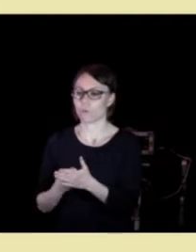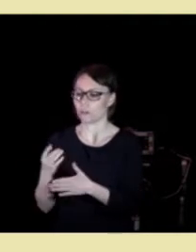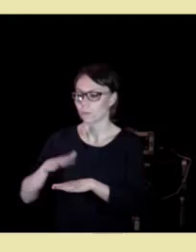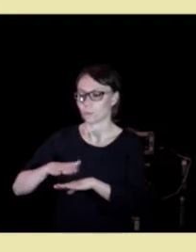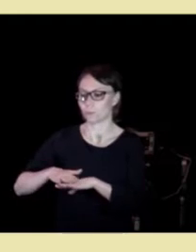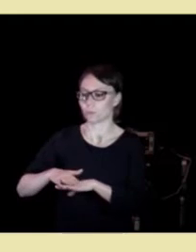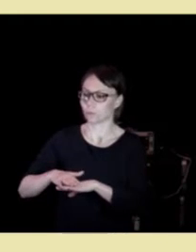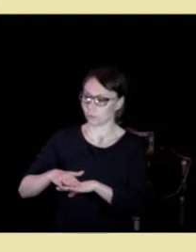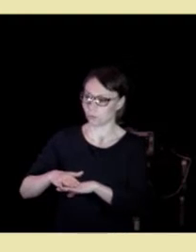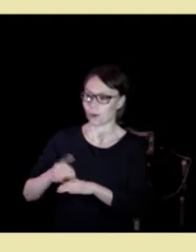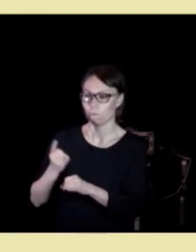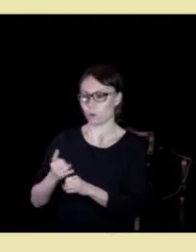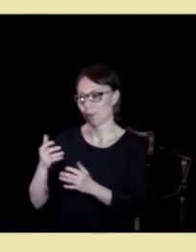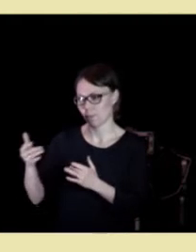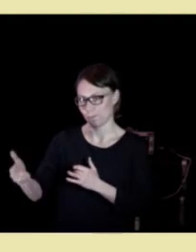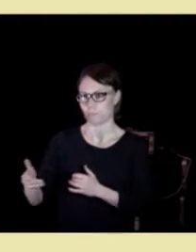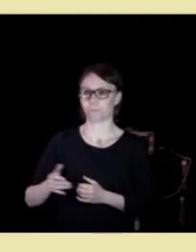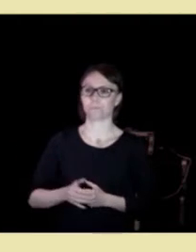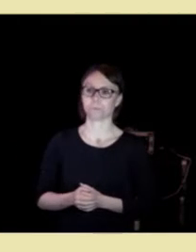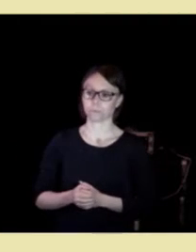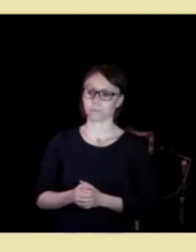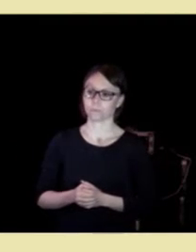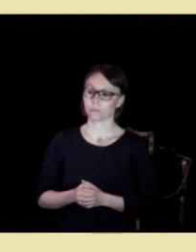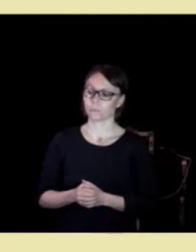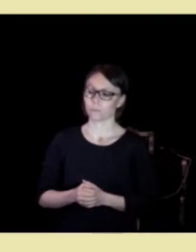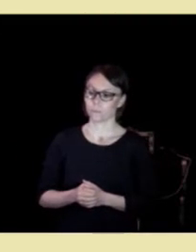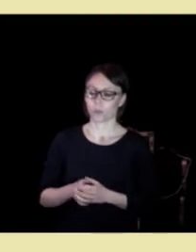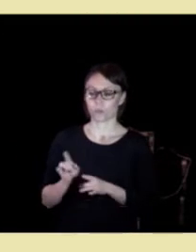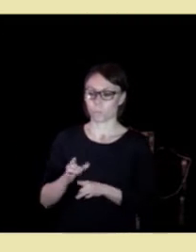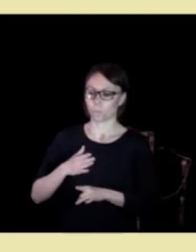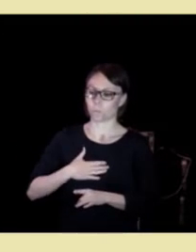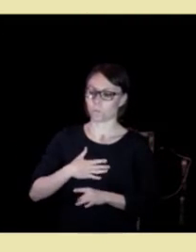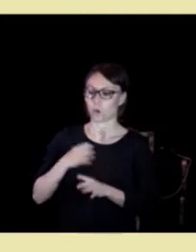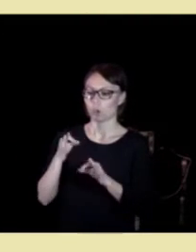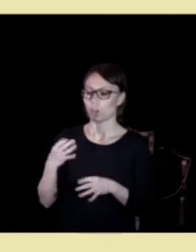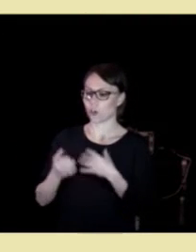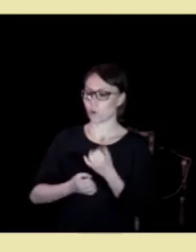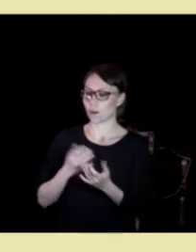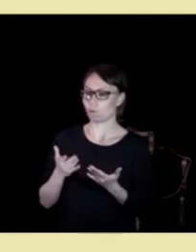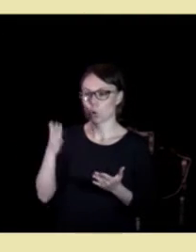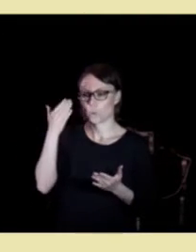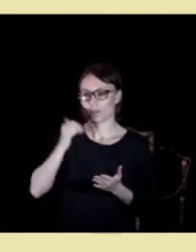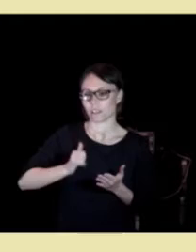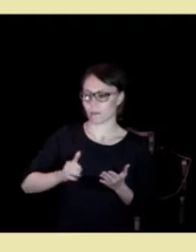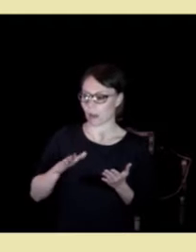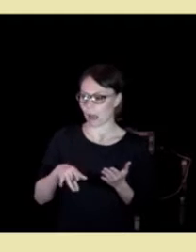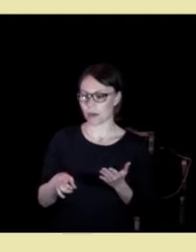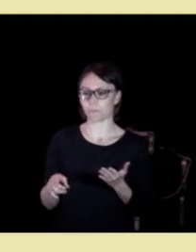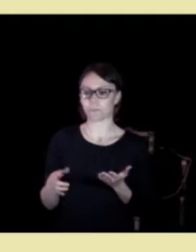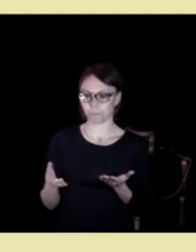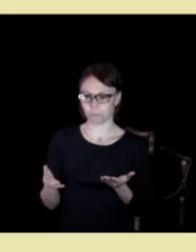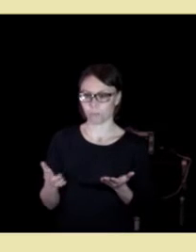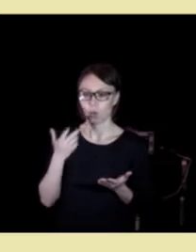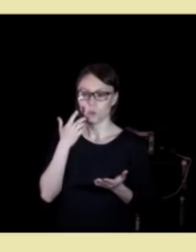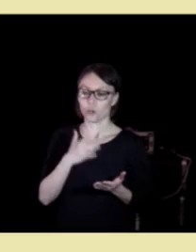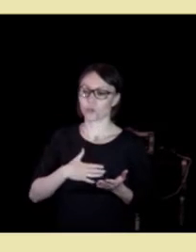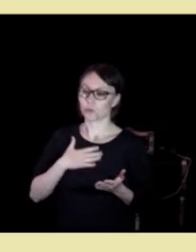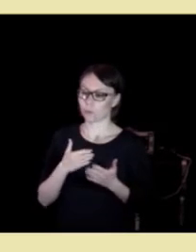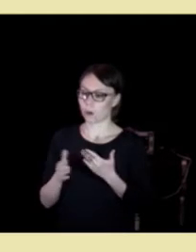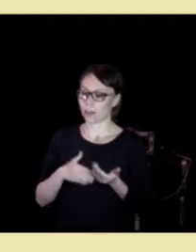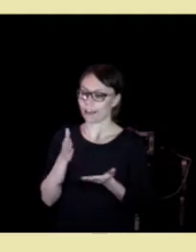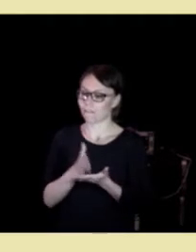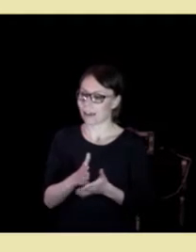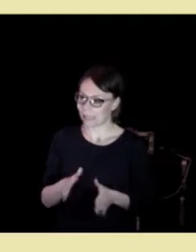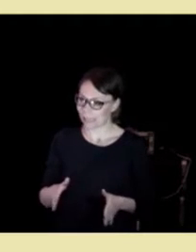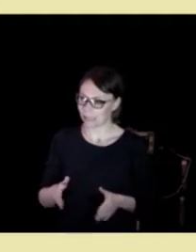forberede seg. Sånn vil vi tydeliggjøre hvor hovedansvaret ligger når sykehusbehandlingene